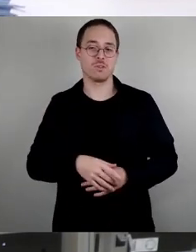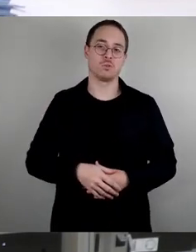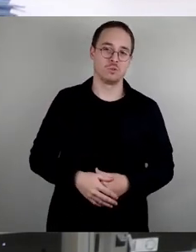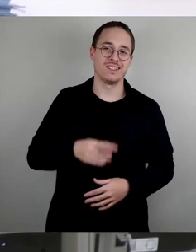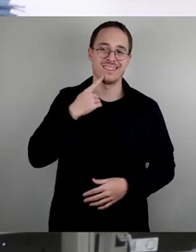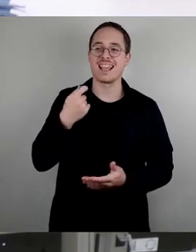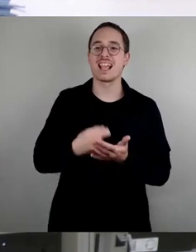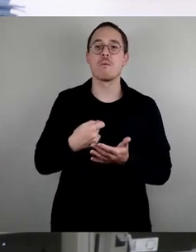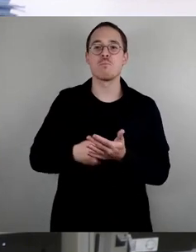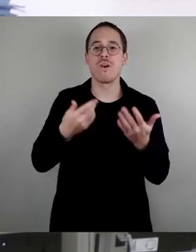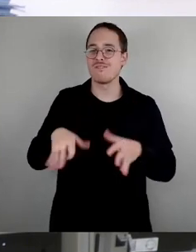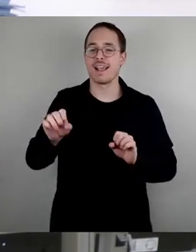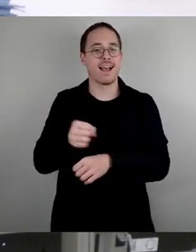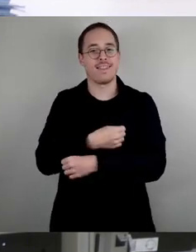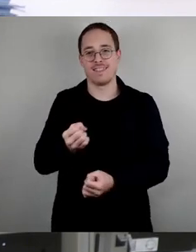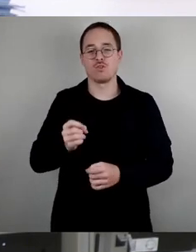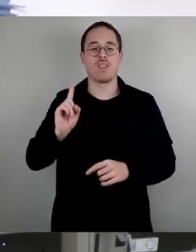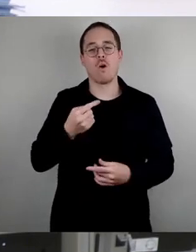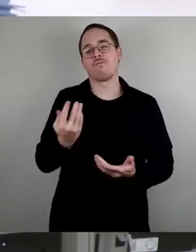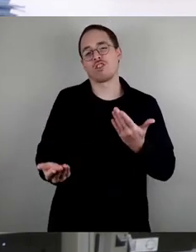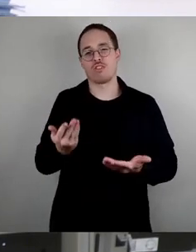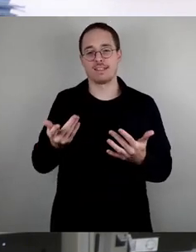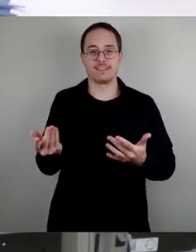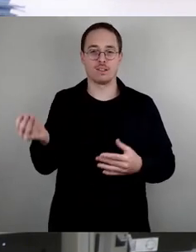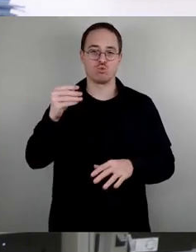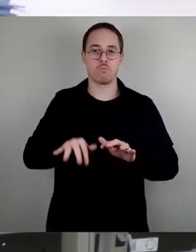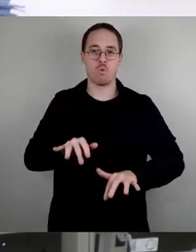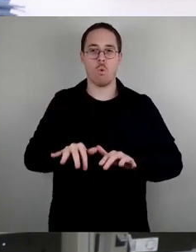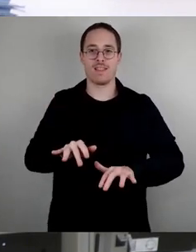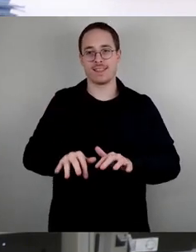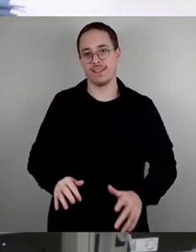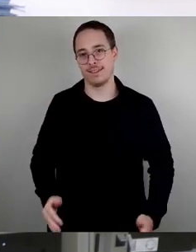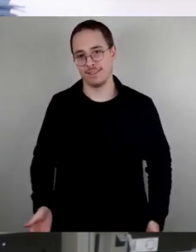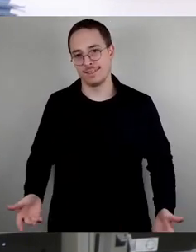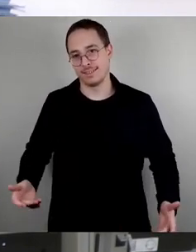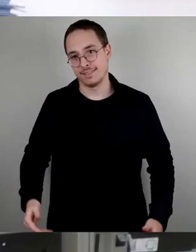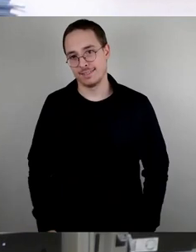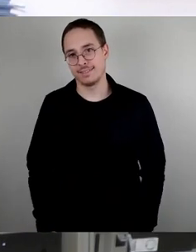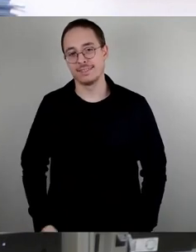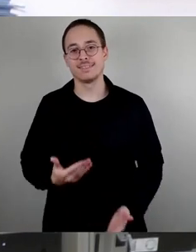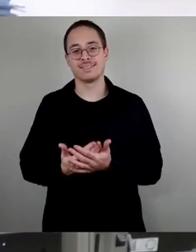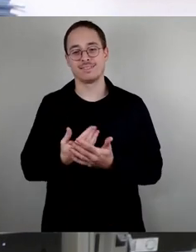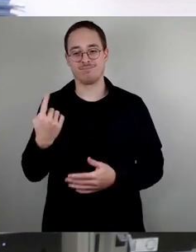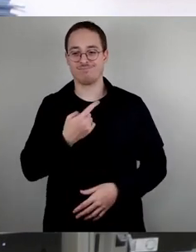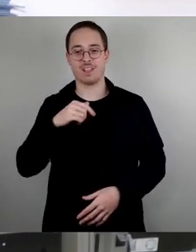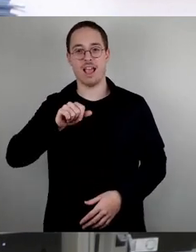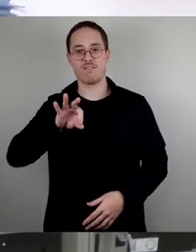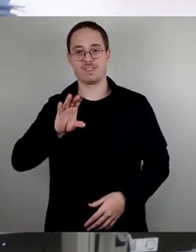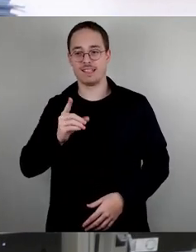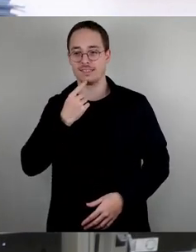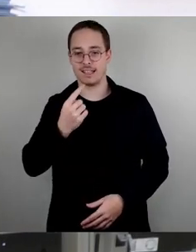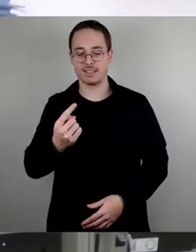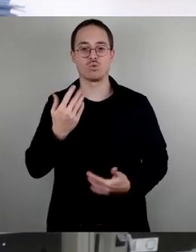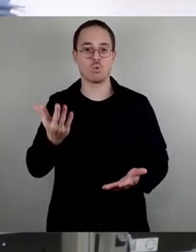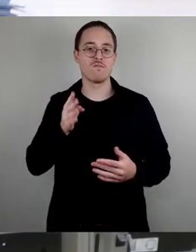Bürokratieblasen vonstatten geht. Für uns als AfD liegt die Priorität wohnungspolitischen Handels keinesfalls in einer